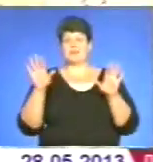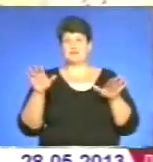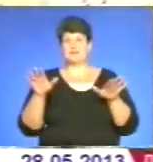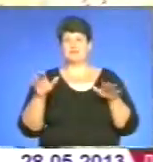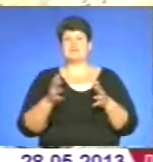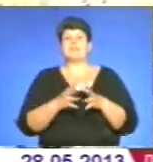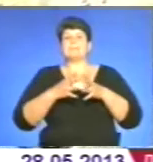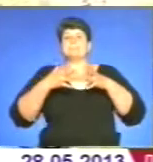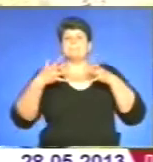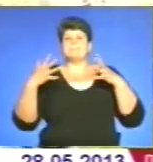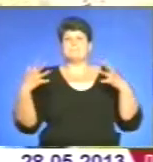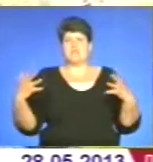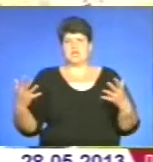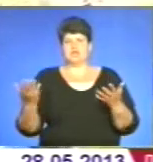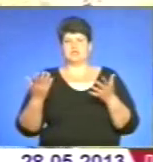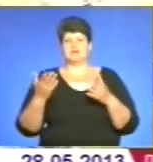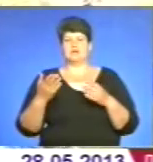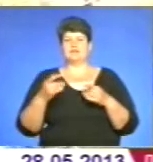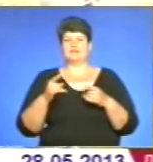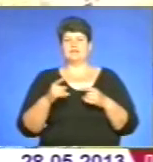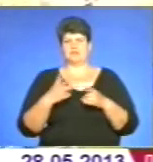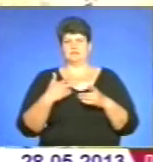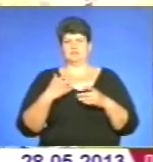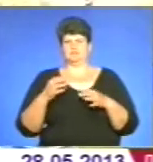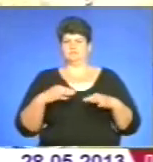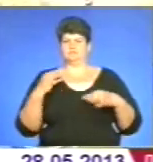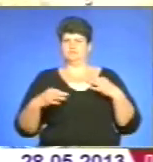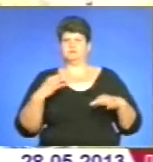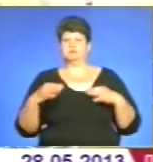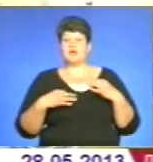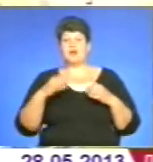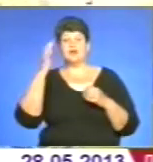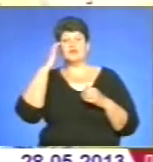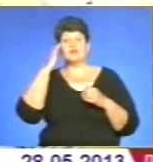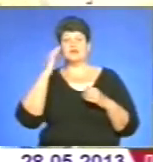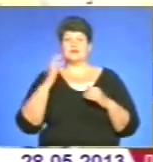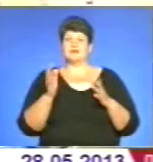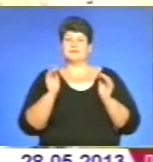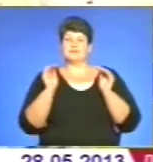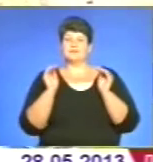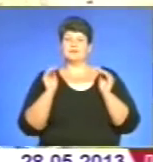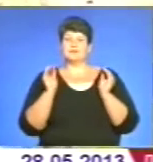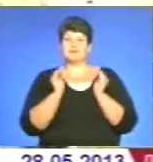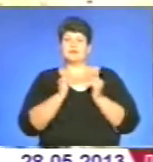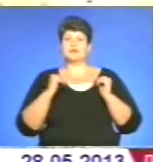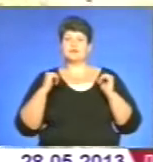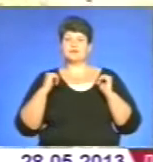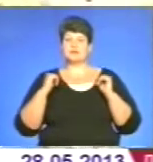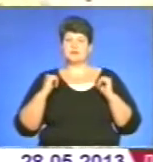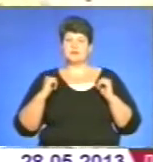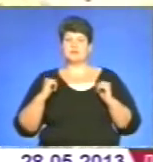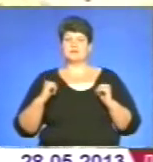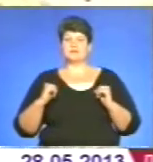більші, масивніші, агресивніші. А ті чорні, вони більш такі декоративніші, більш такі, ну,